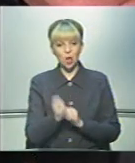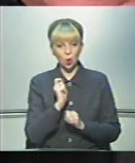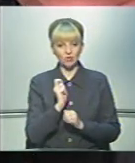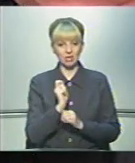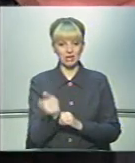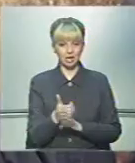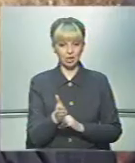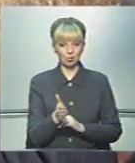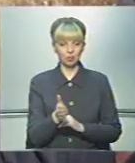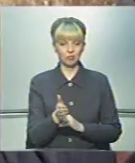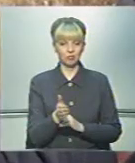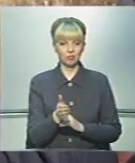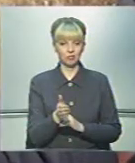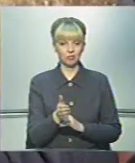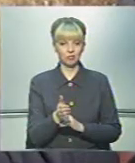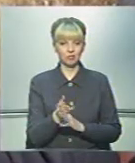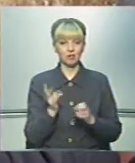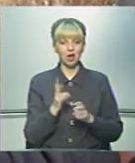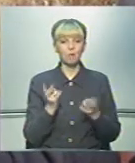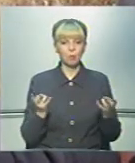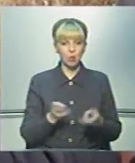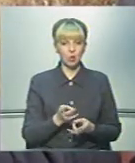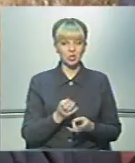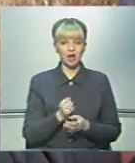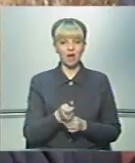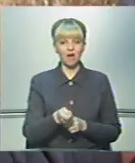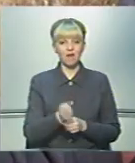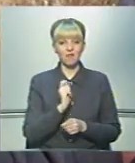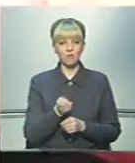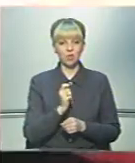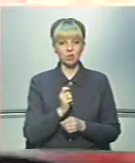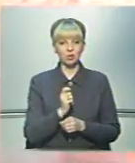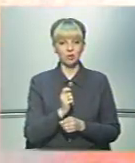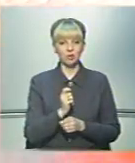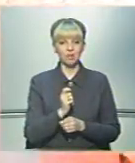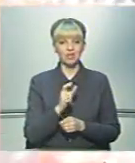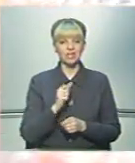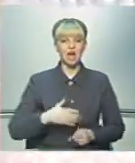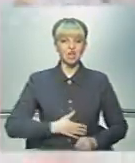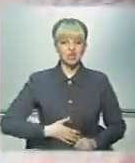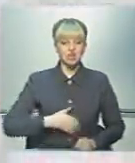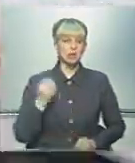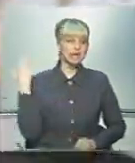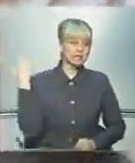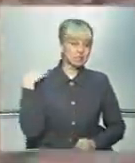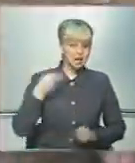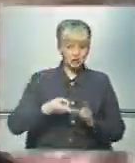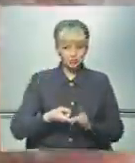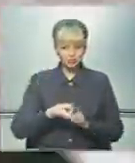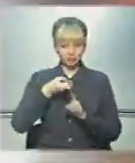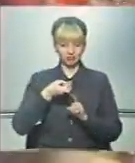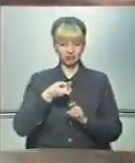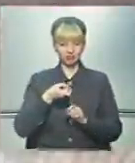як потрібно на удочці, а дрочують. За живіт, за спину, вони